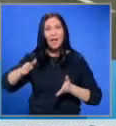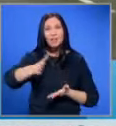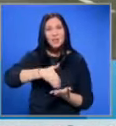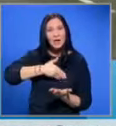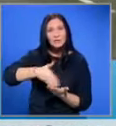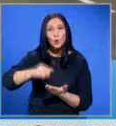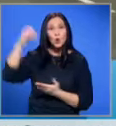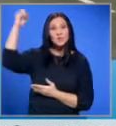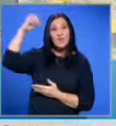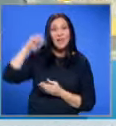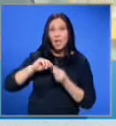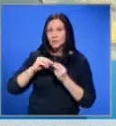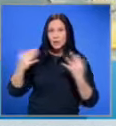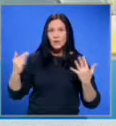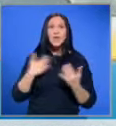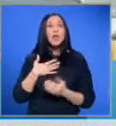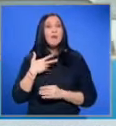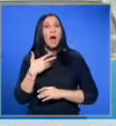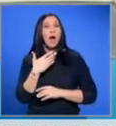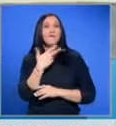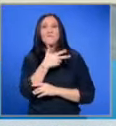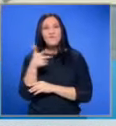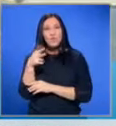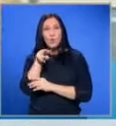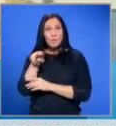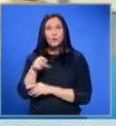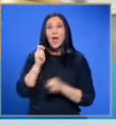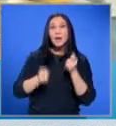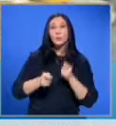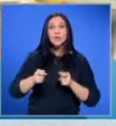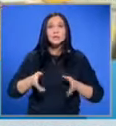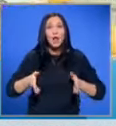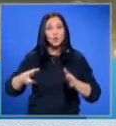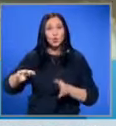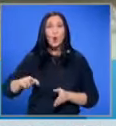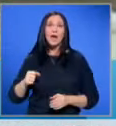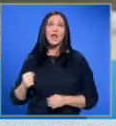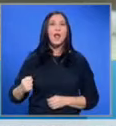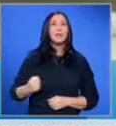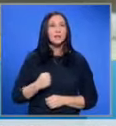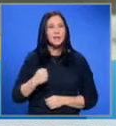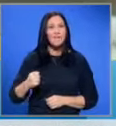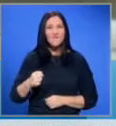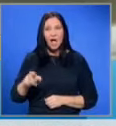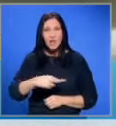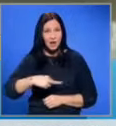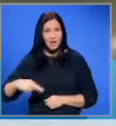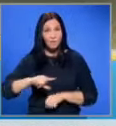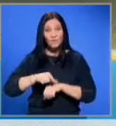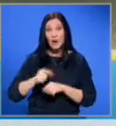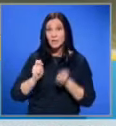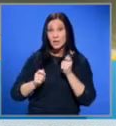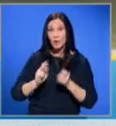и инсталациите. Монтирано е видеонаблюдение, ремонтирани са тротуарите и трамвайната линия. По време на ремонта,